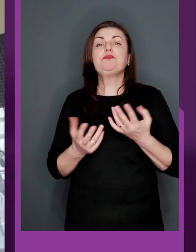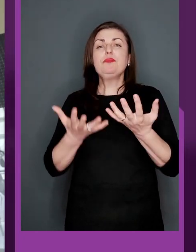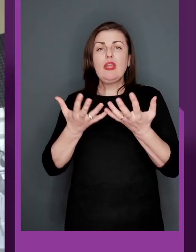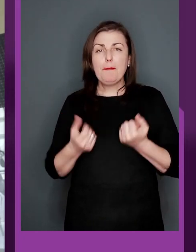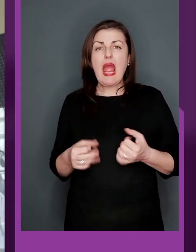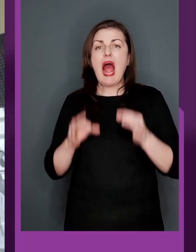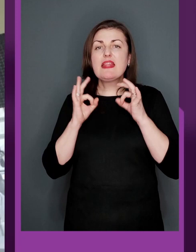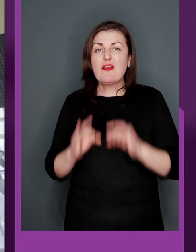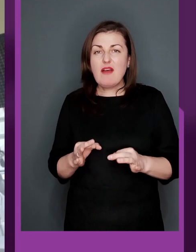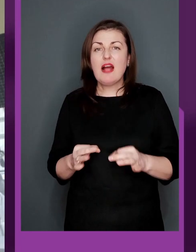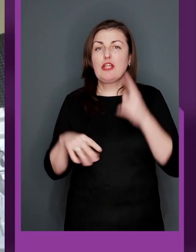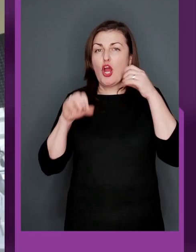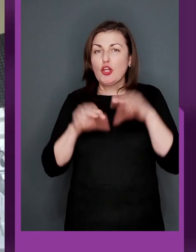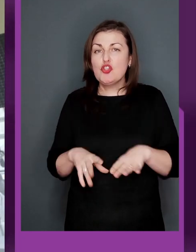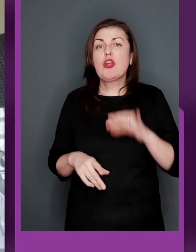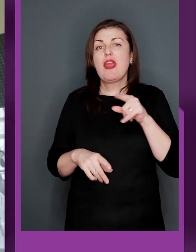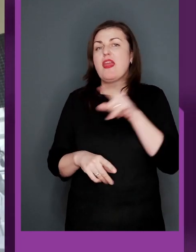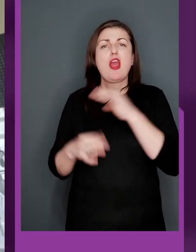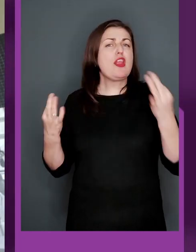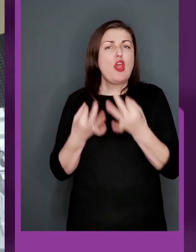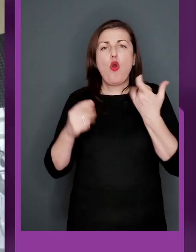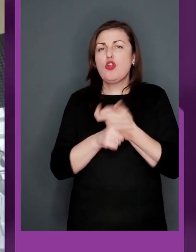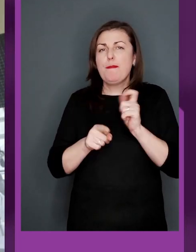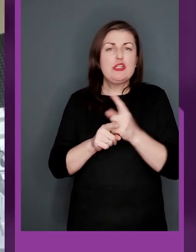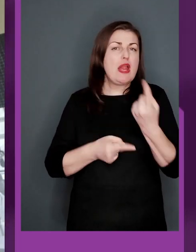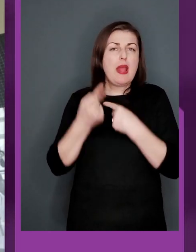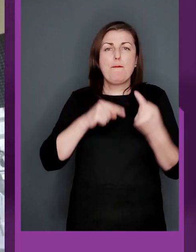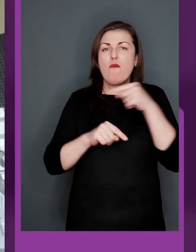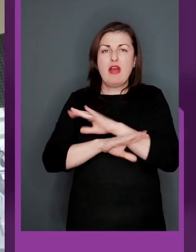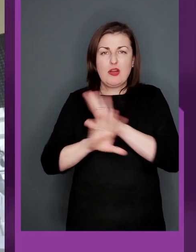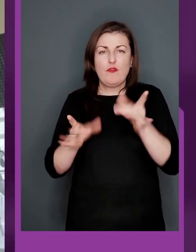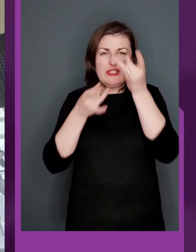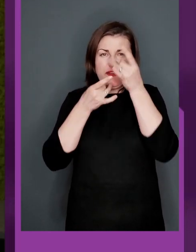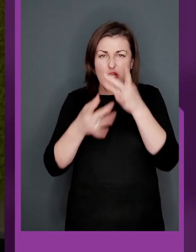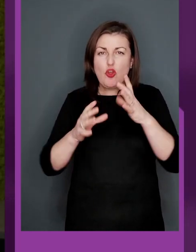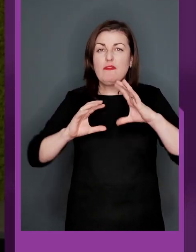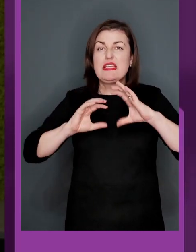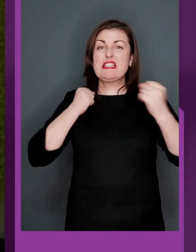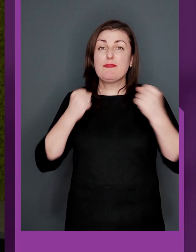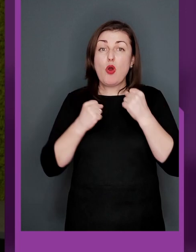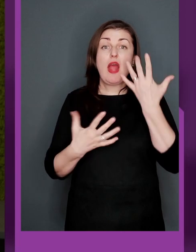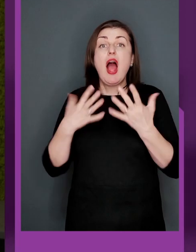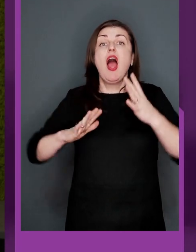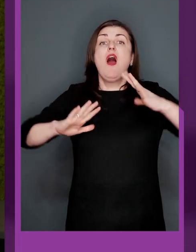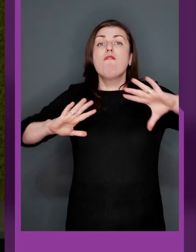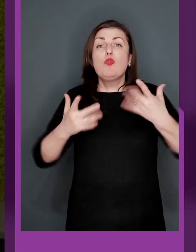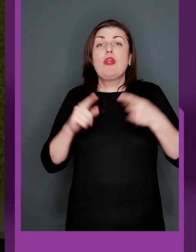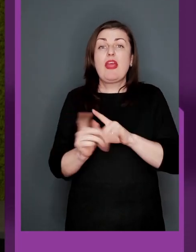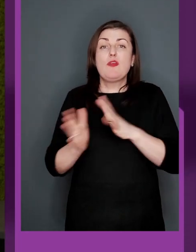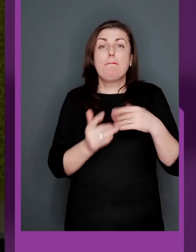прийме адекватне і зважене рішення і їх ніколи більше не повернуть цивілізований спорт. Але якщо таке